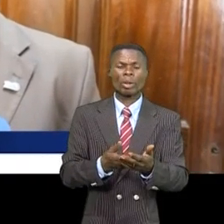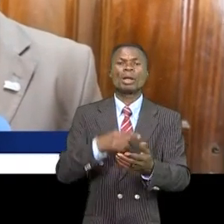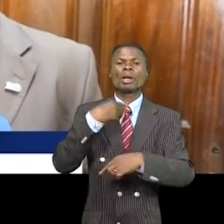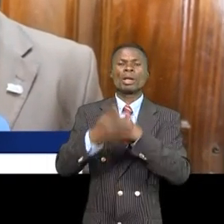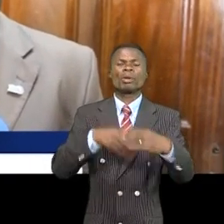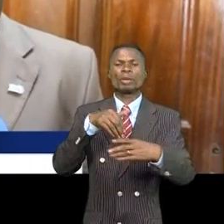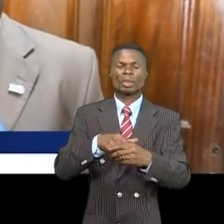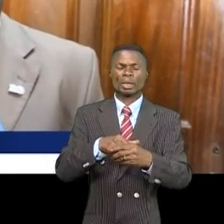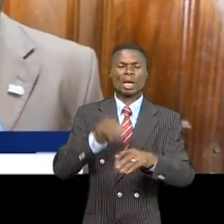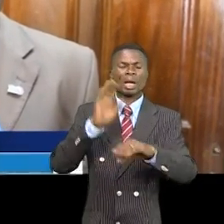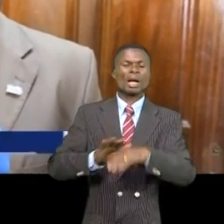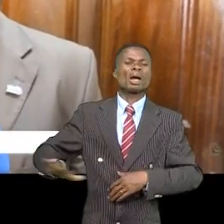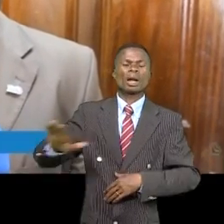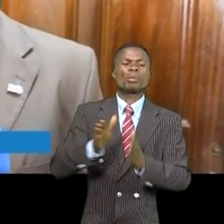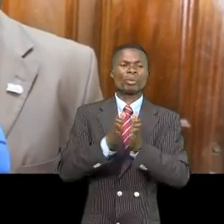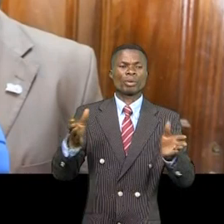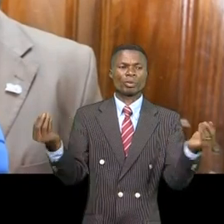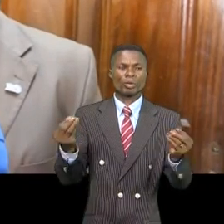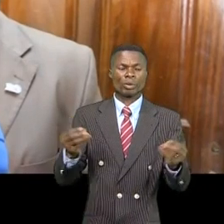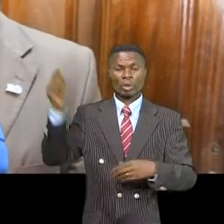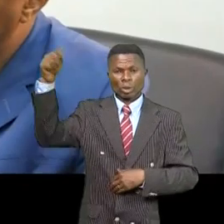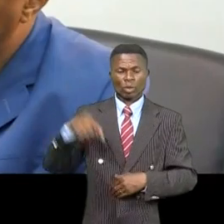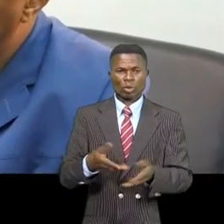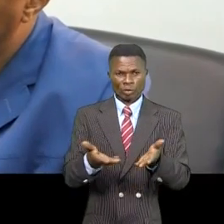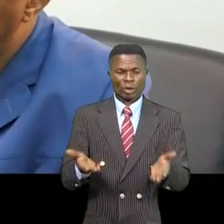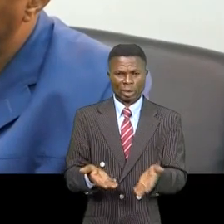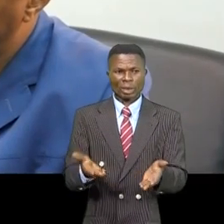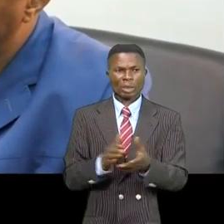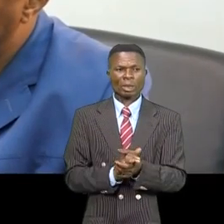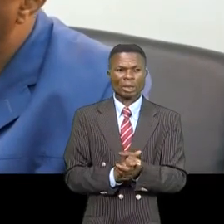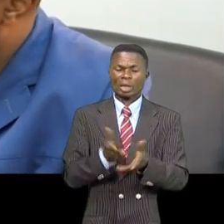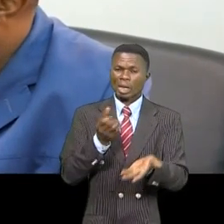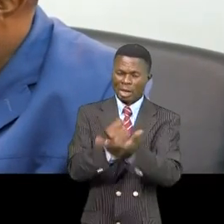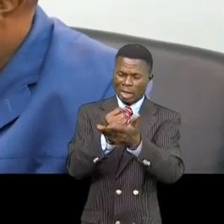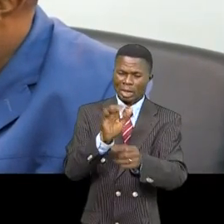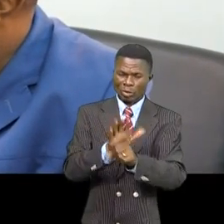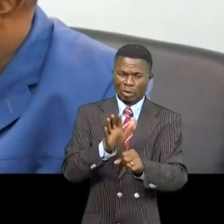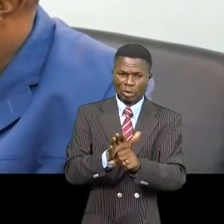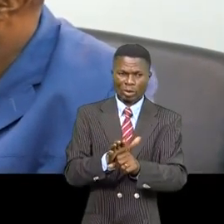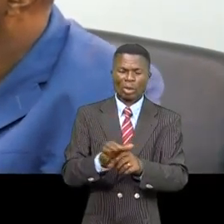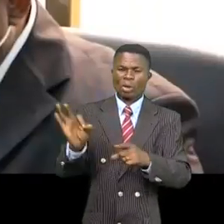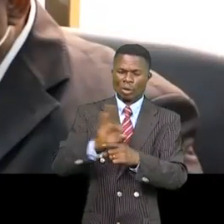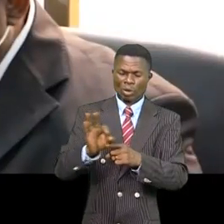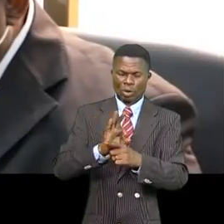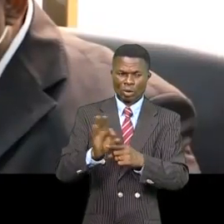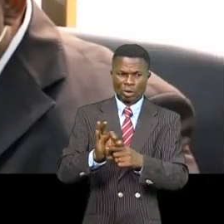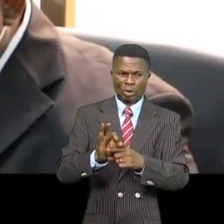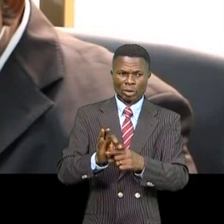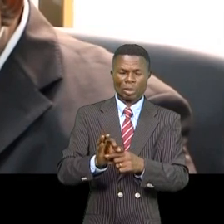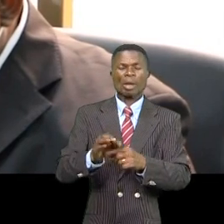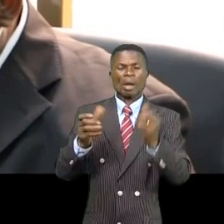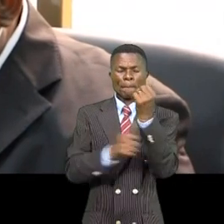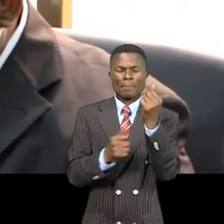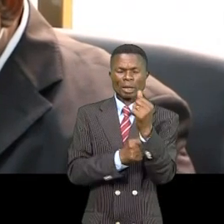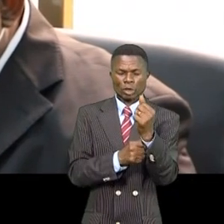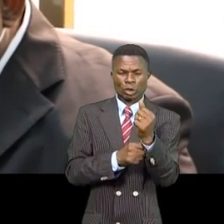à travers tout le pays. Et d'ailleurs, c'est pourquoi nous saluons l'arrivée de l'UNICEF dans ce domaine. Et cela va permettre, après la formation des enquêteurs qui va